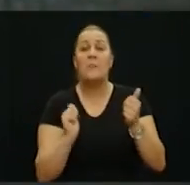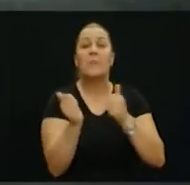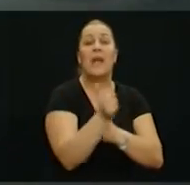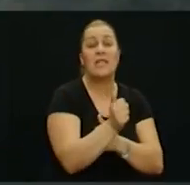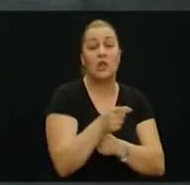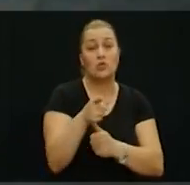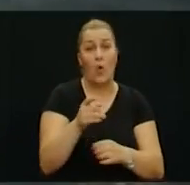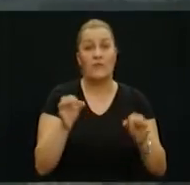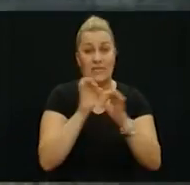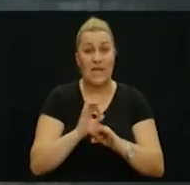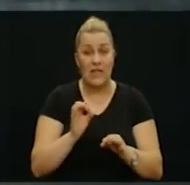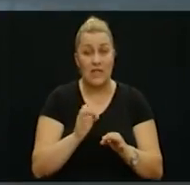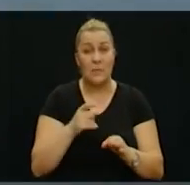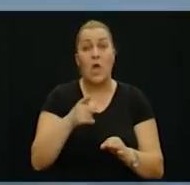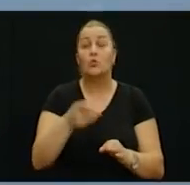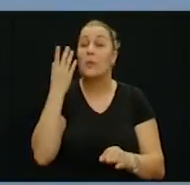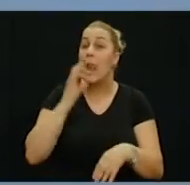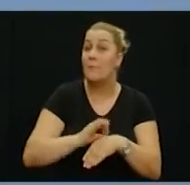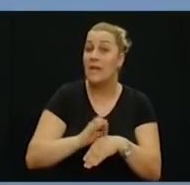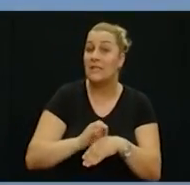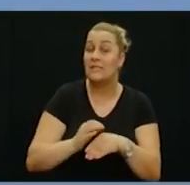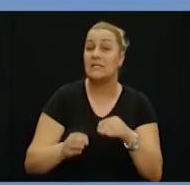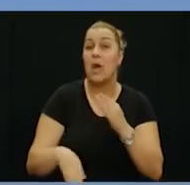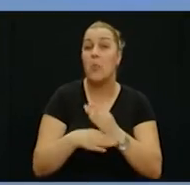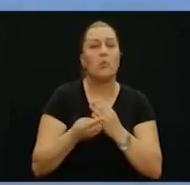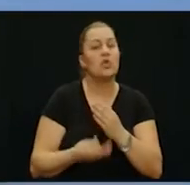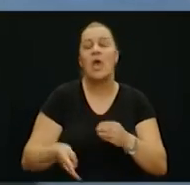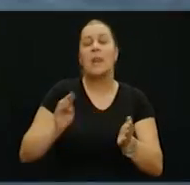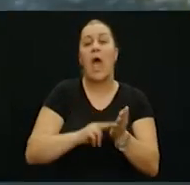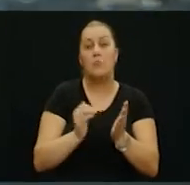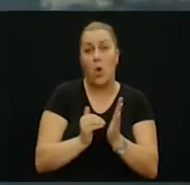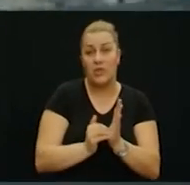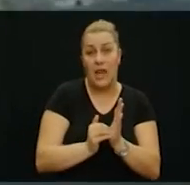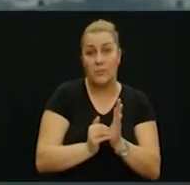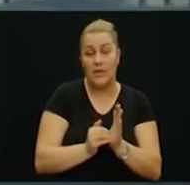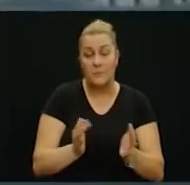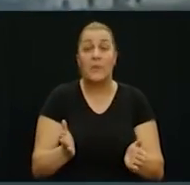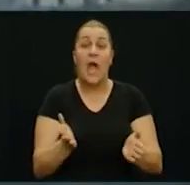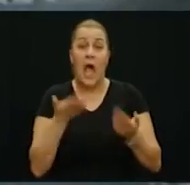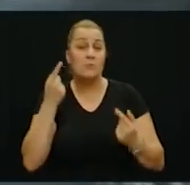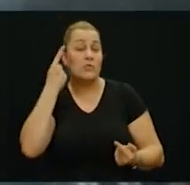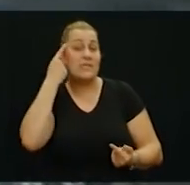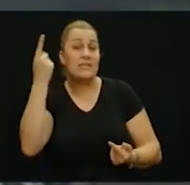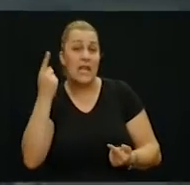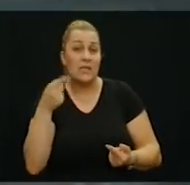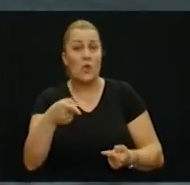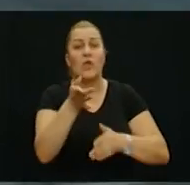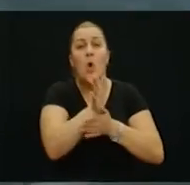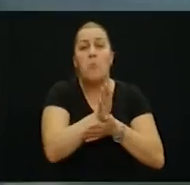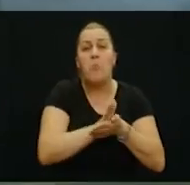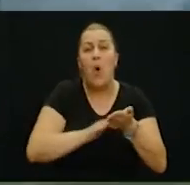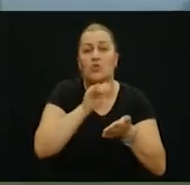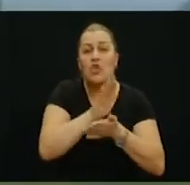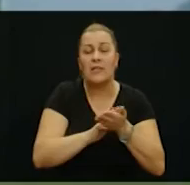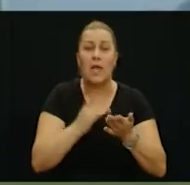stradanjima, tu je medicinska pomoć bila najpotrebnija. Ajmo se, doktore, sjetiti samih tih